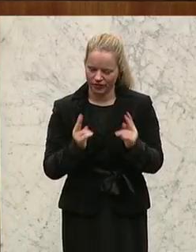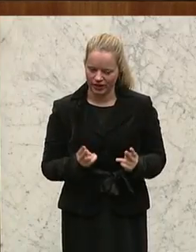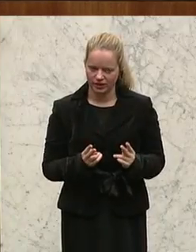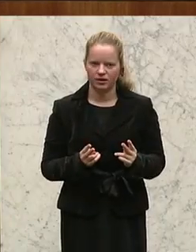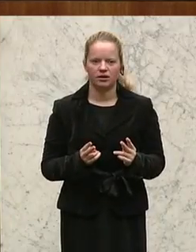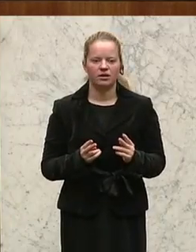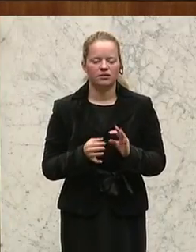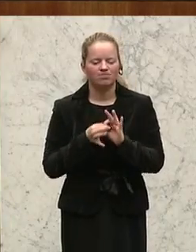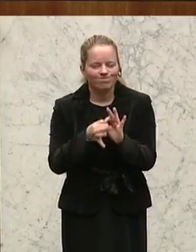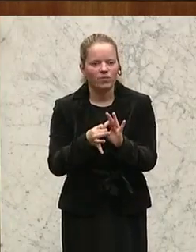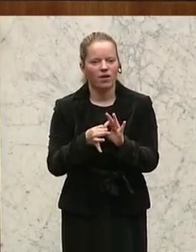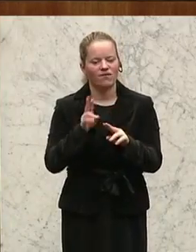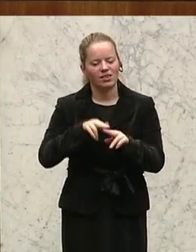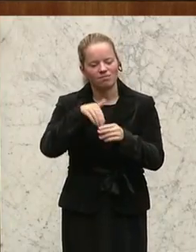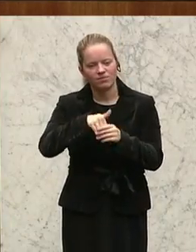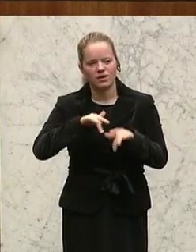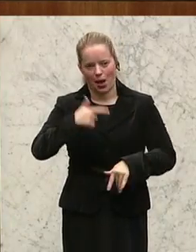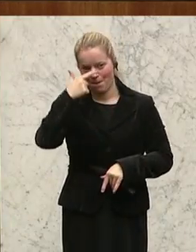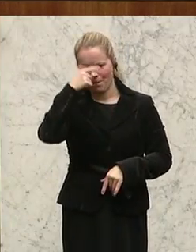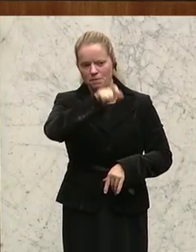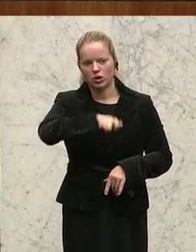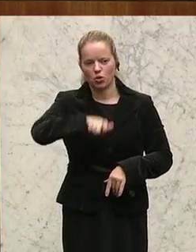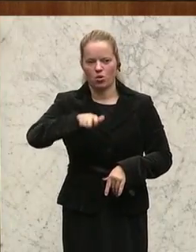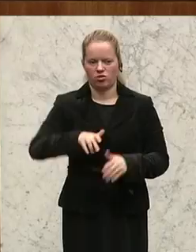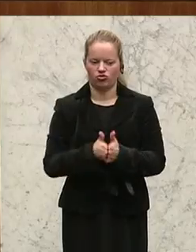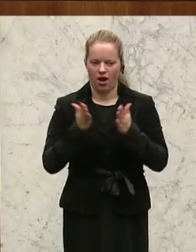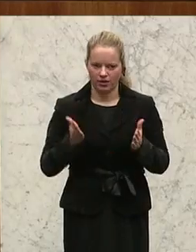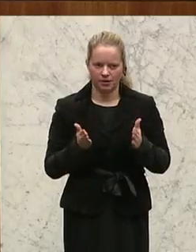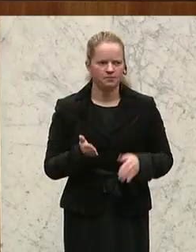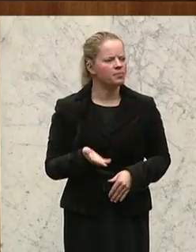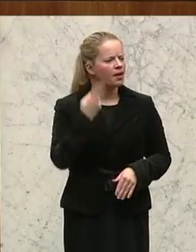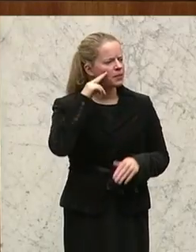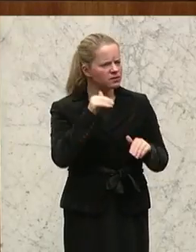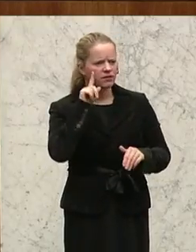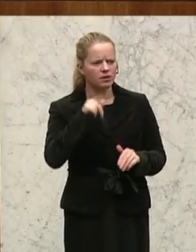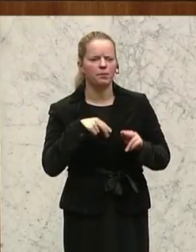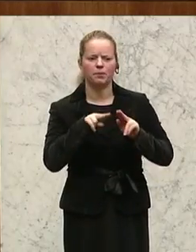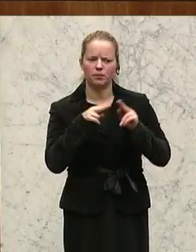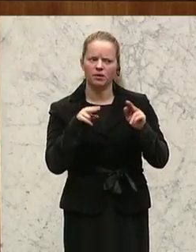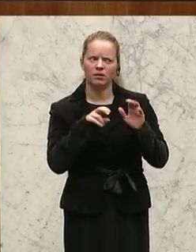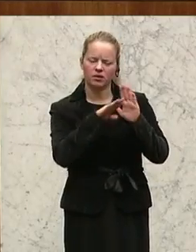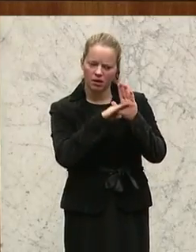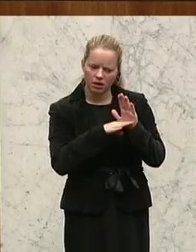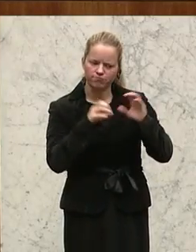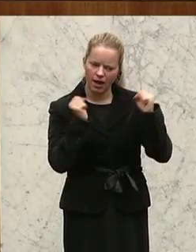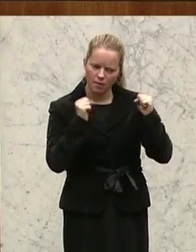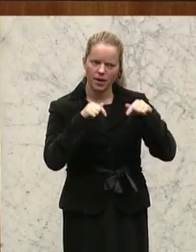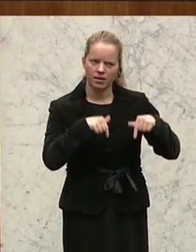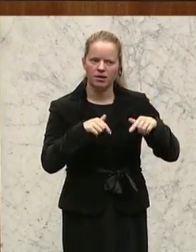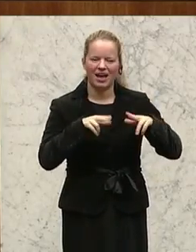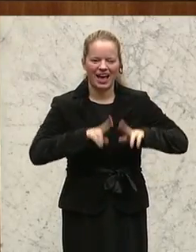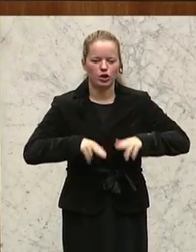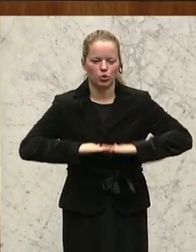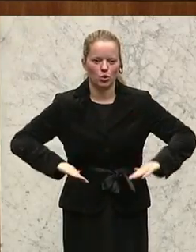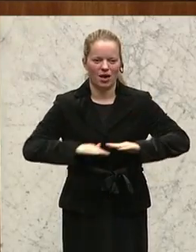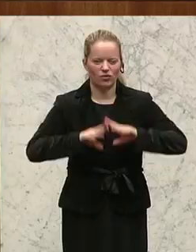Personenschaden. Herr Minister, Sie wissen, dass im Regierungsübereinkommen vorgesehen ist, dass es eine Rechtsgrundlage für die gesamte